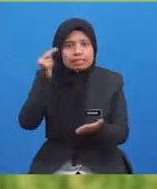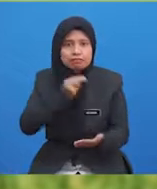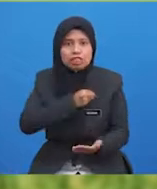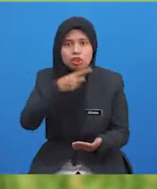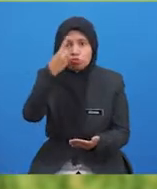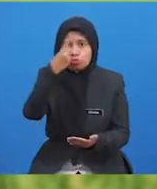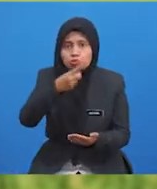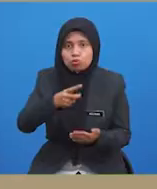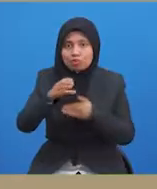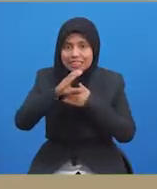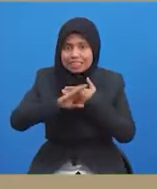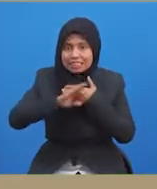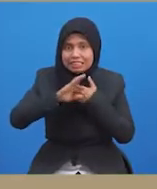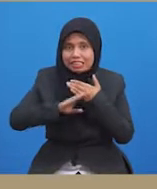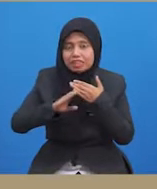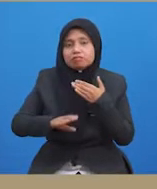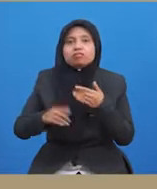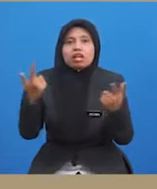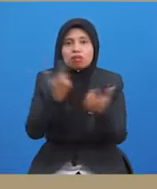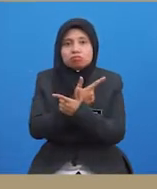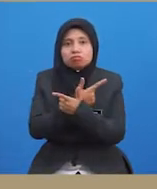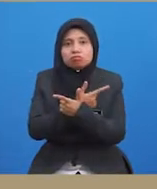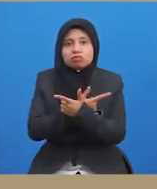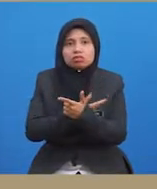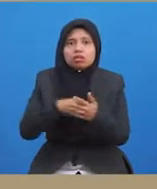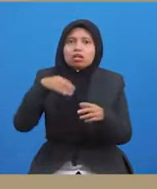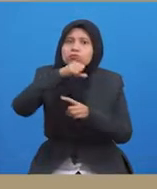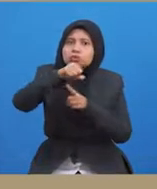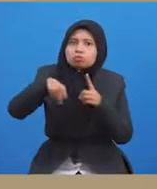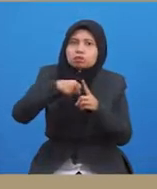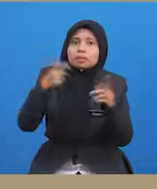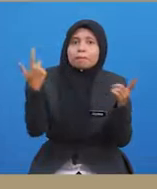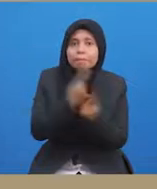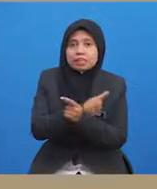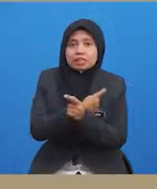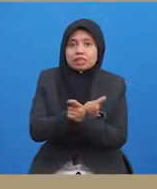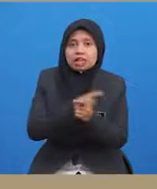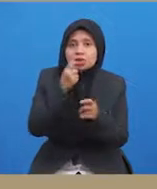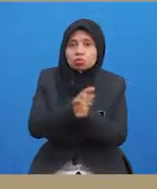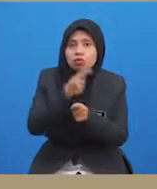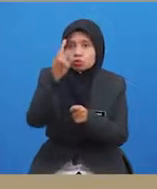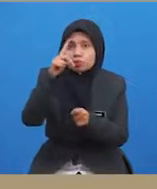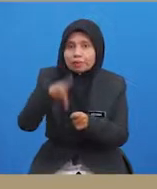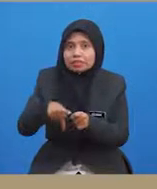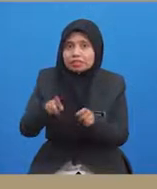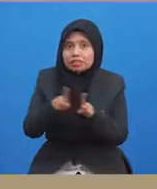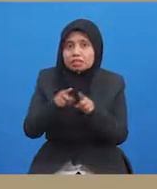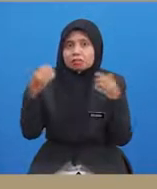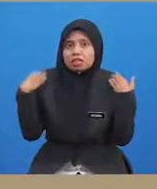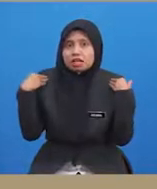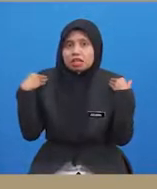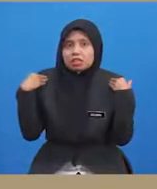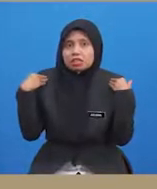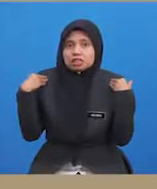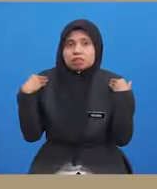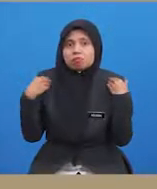mencederakan pemain lawan. Dalam situasi pertandingan, tugas untuk memastikan sama ada perlakuan